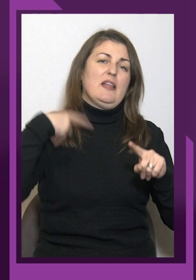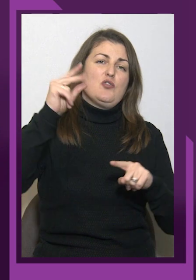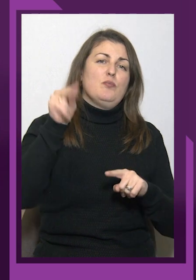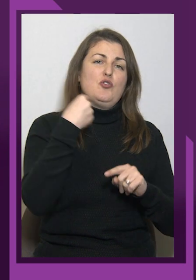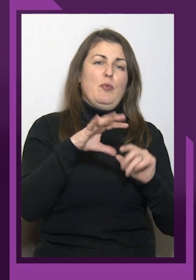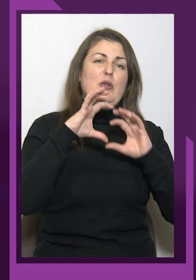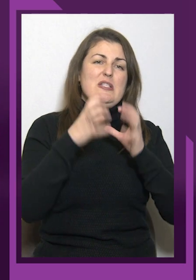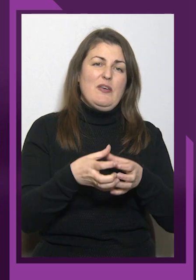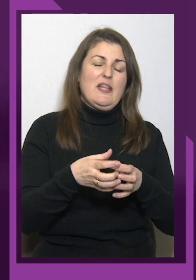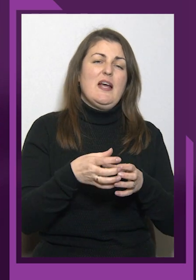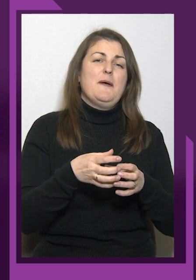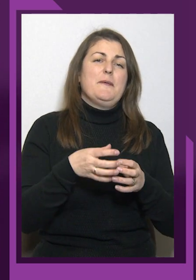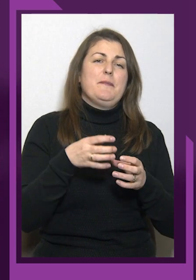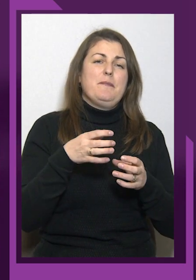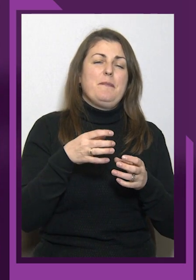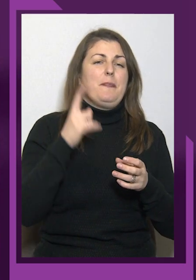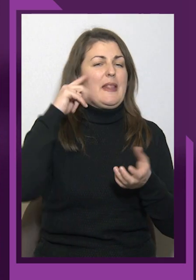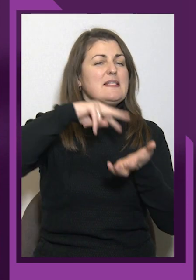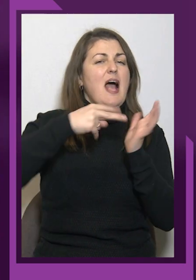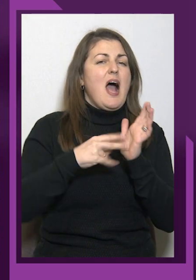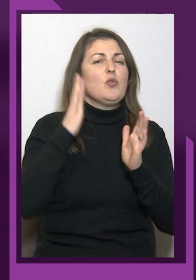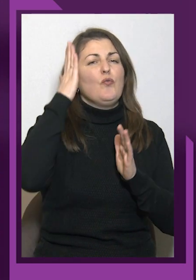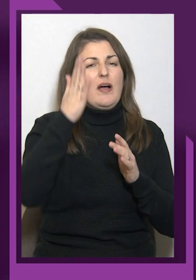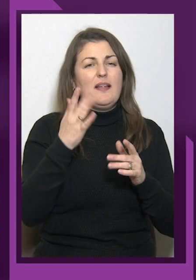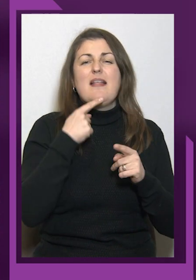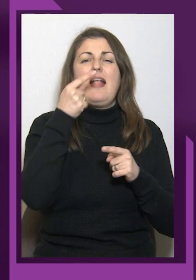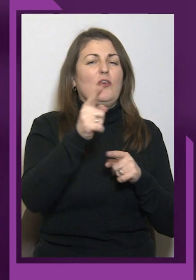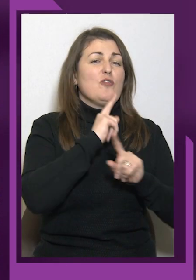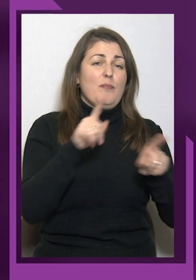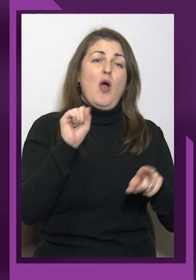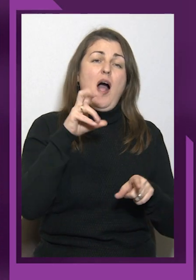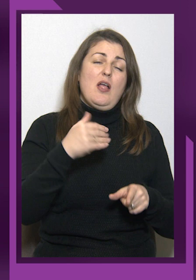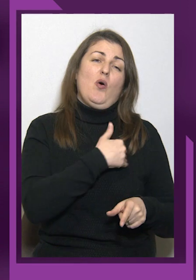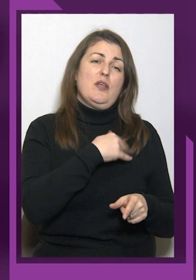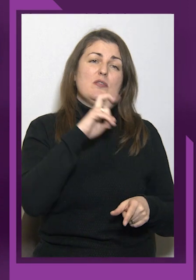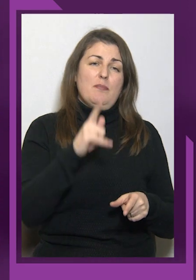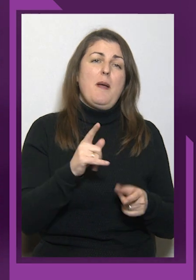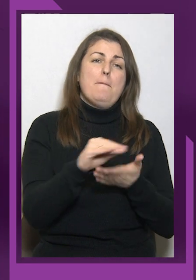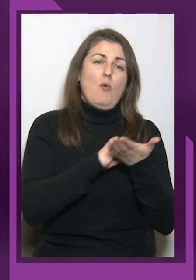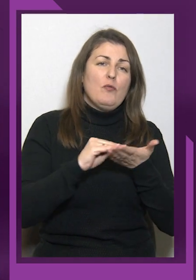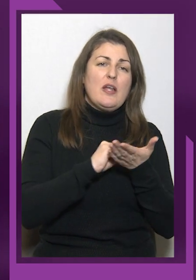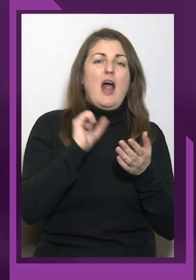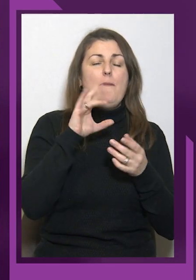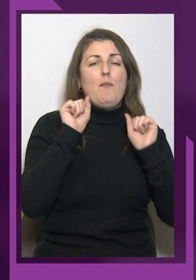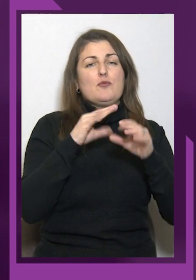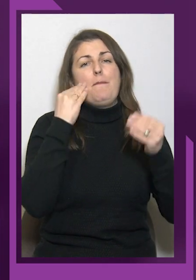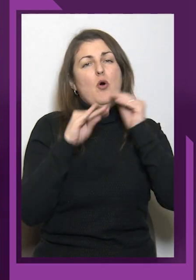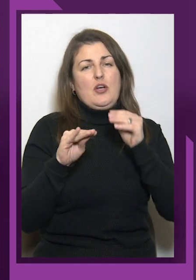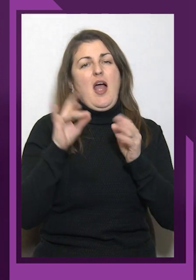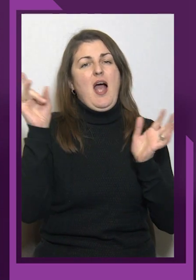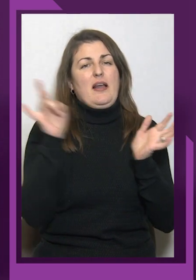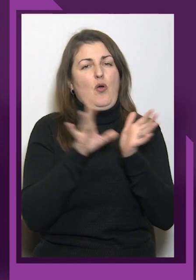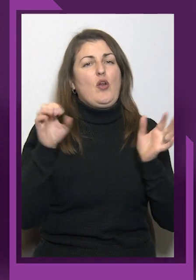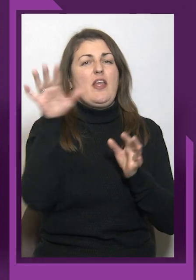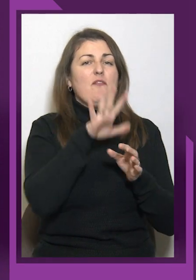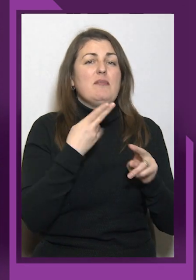Далеко не буду, але хотілося б повторити, або може покращити рекорд Європи. Це перша дівчина, перша спортсменка,